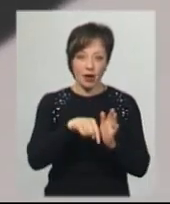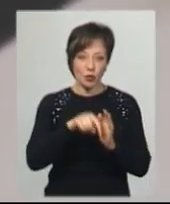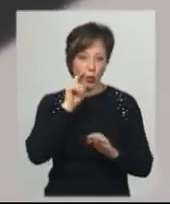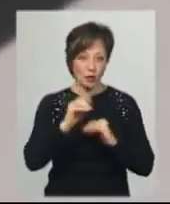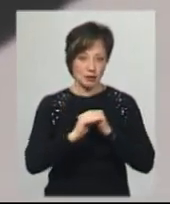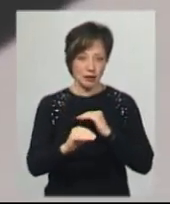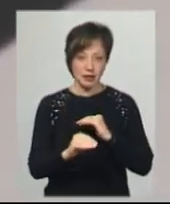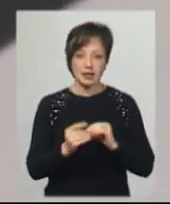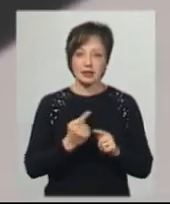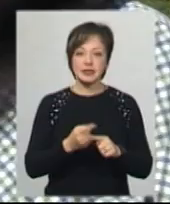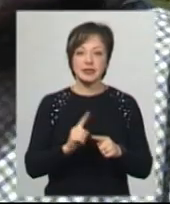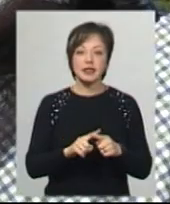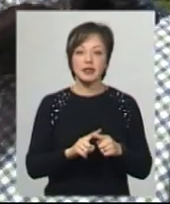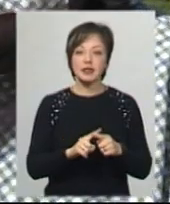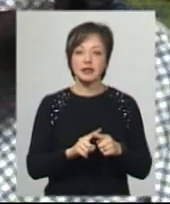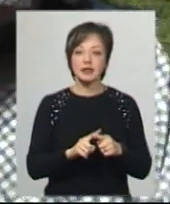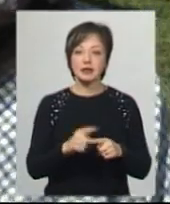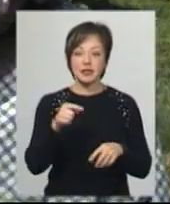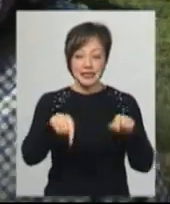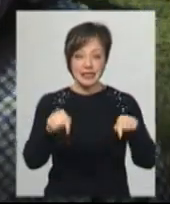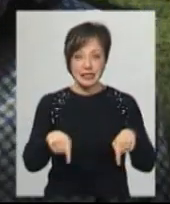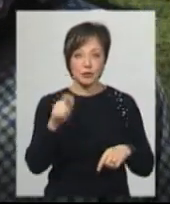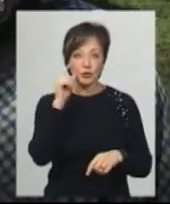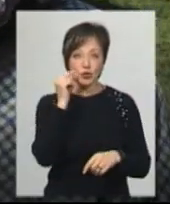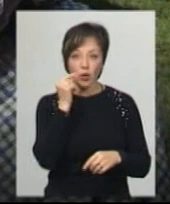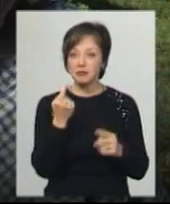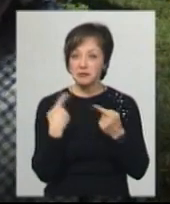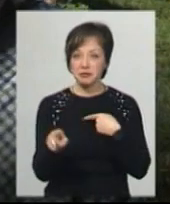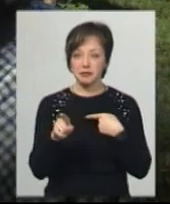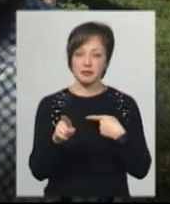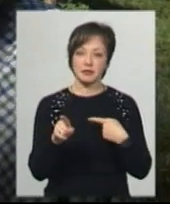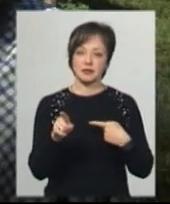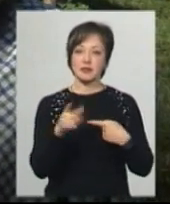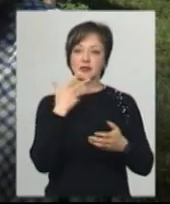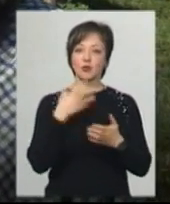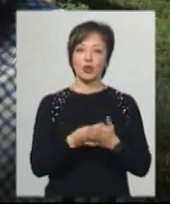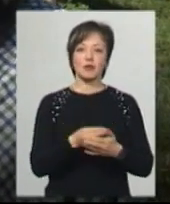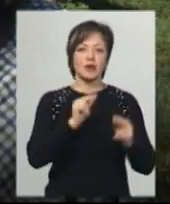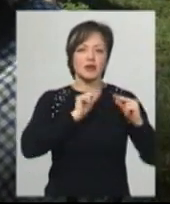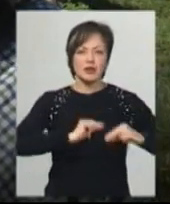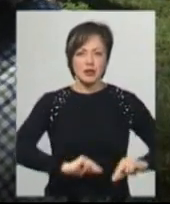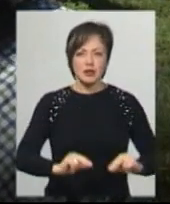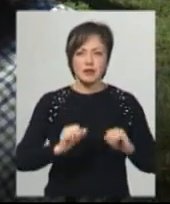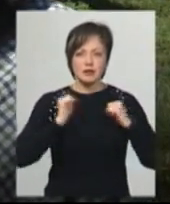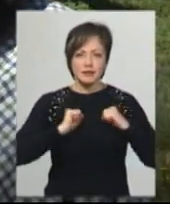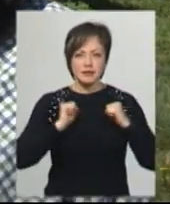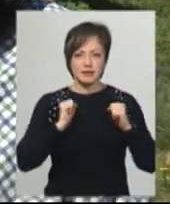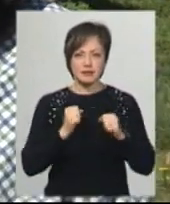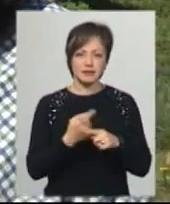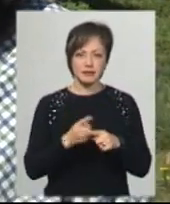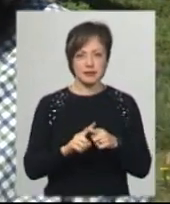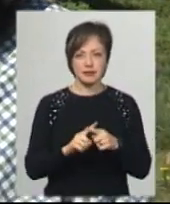основні з яких називає Дмитро Яцишин. Ці бджоли відрізняються своєю трудолюбивостю, миролюбивостю,